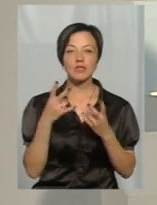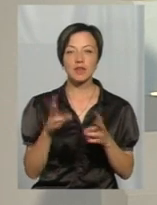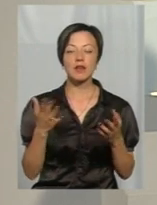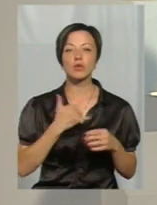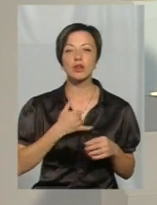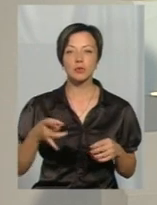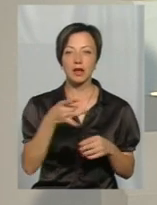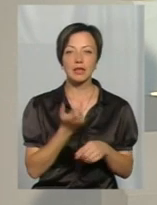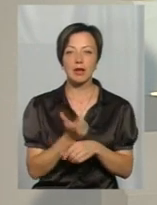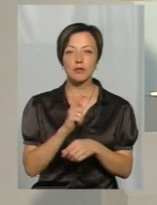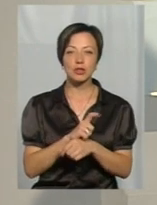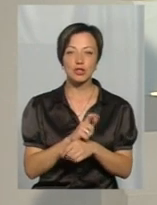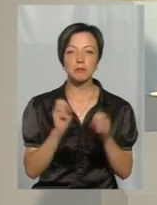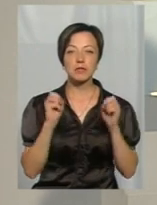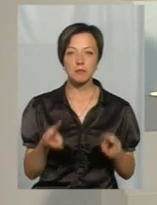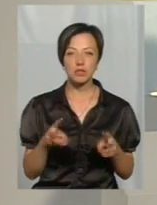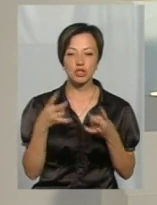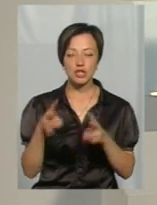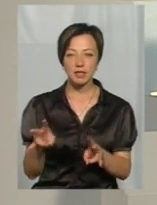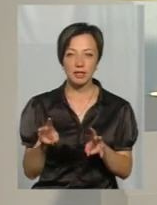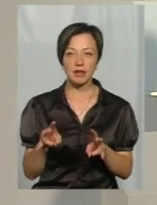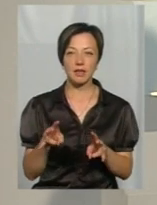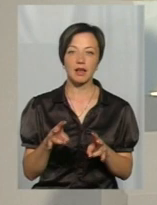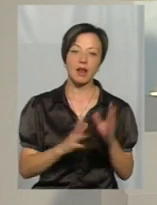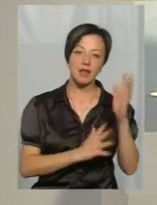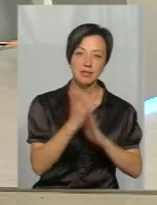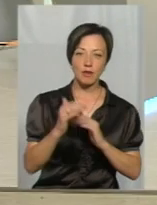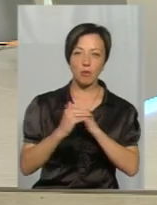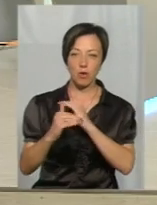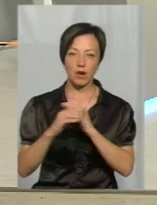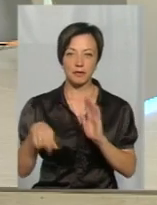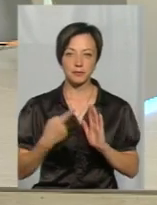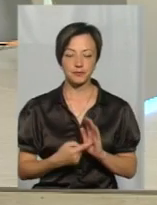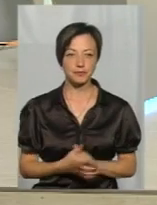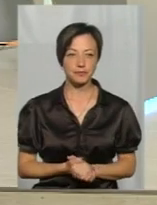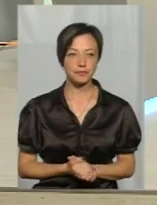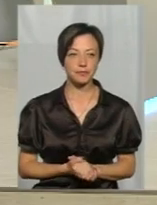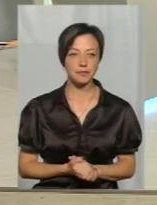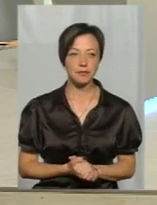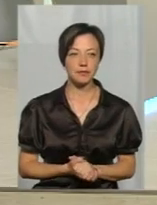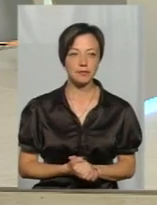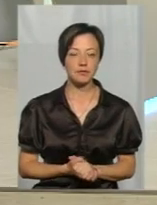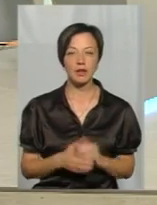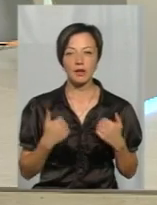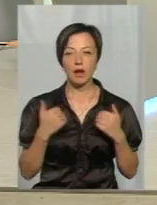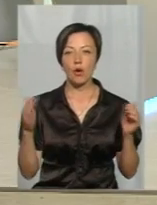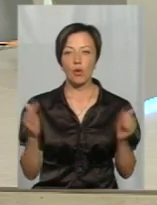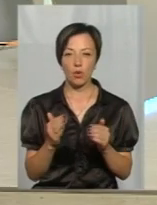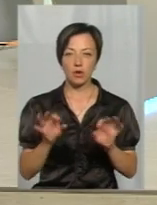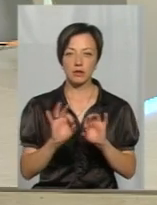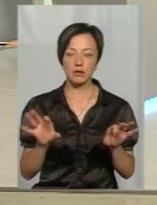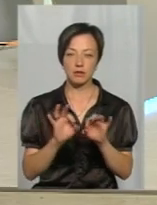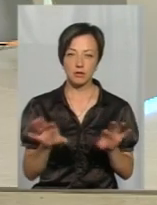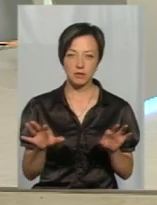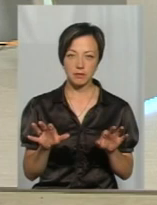Які в нашому регіоні найбільш небезпечні шкідники для лісів і для пулів? Прошу, пана Євгенію. Я так коротко, в двох